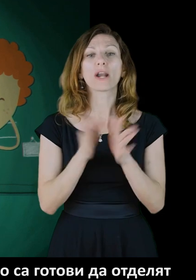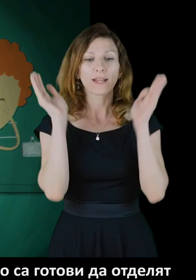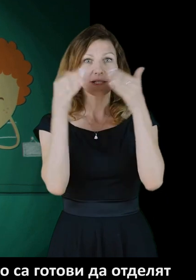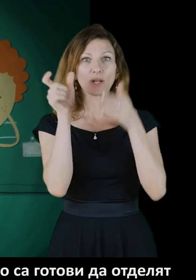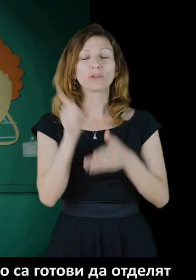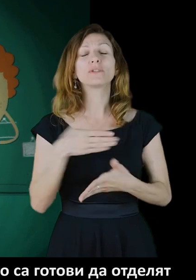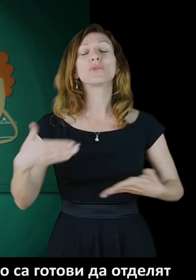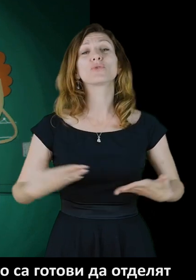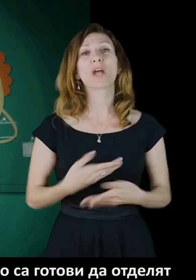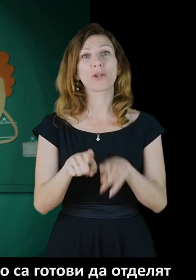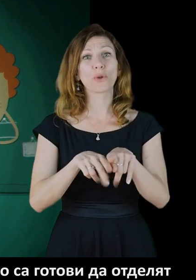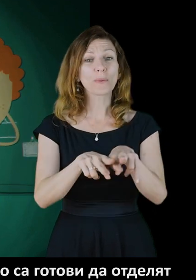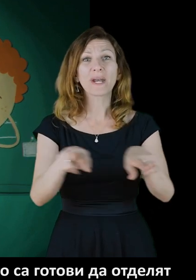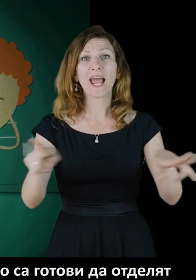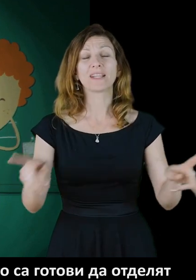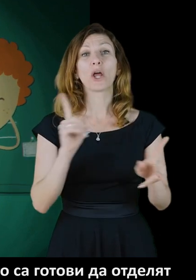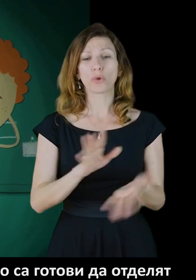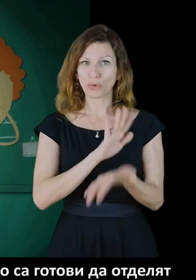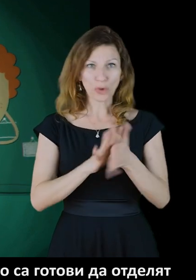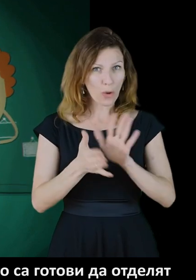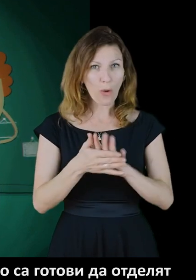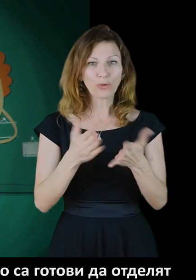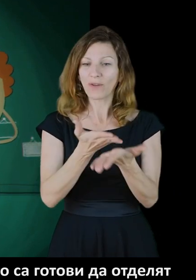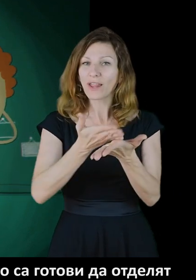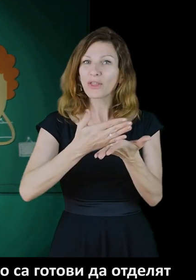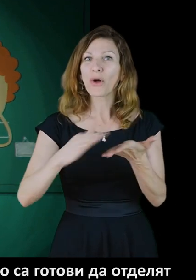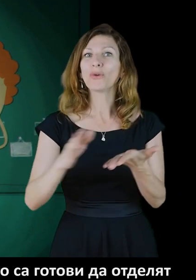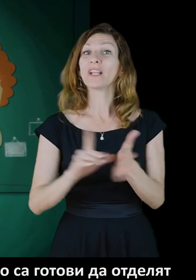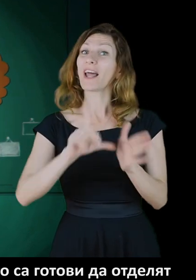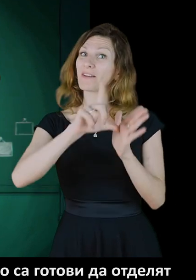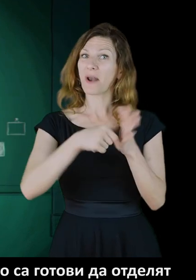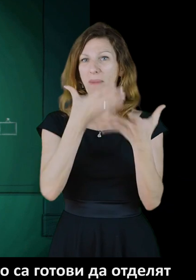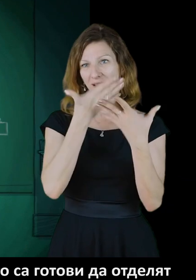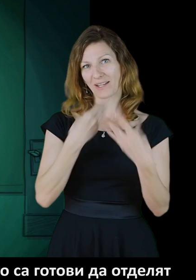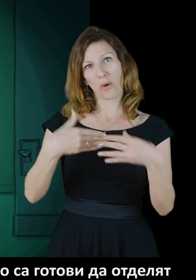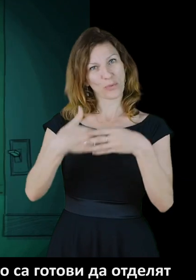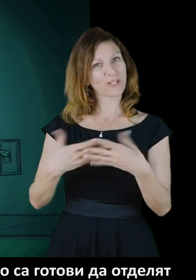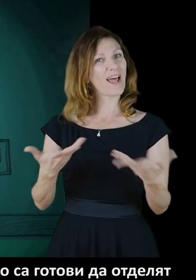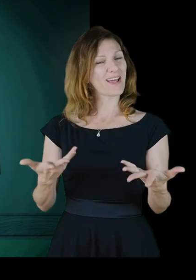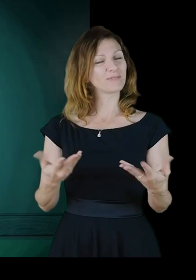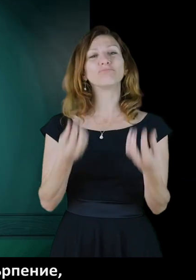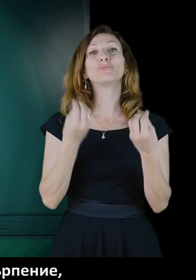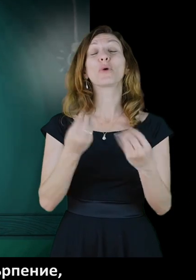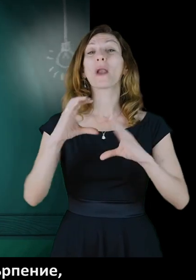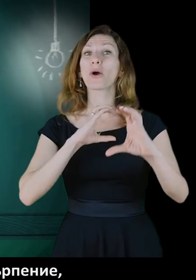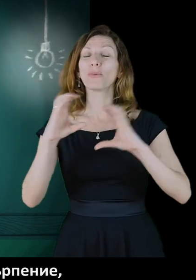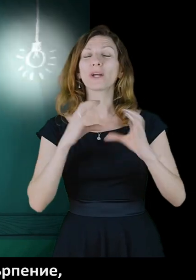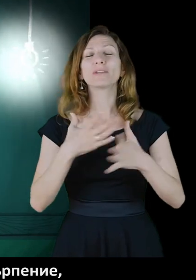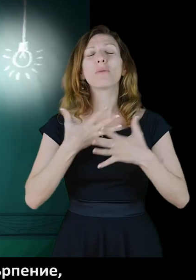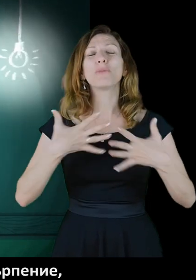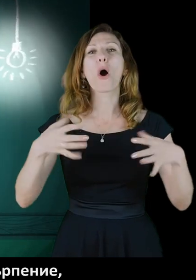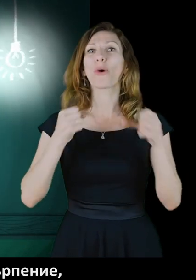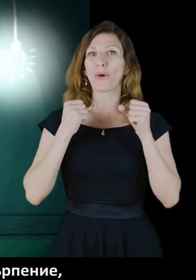Хората с аутизъм се нуждаят от приятели, които са готови да отделят достатъчно време, за да ги опознаят. С добра